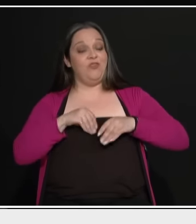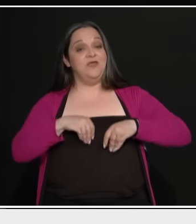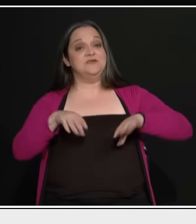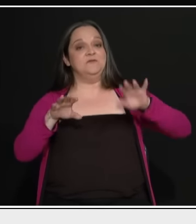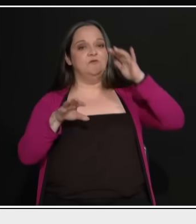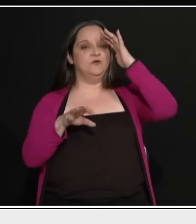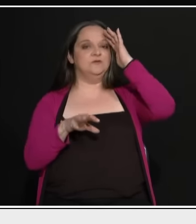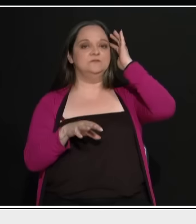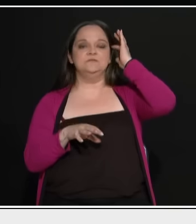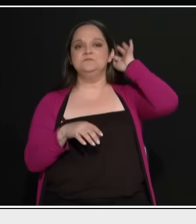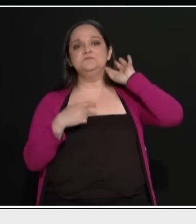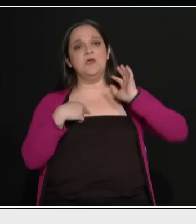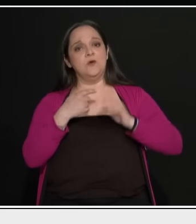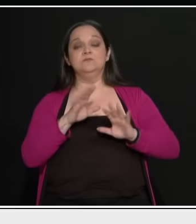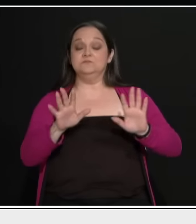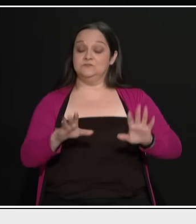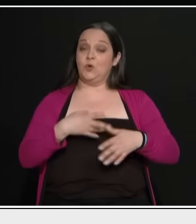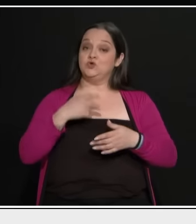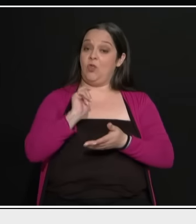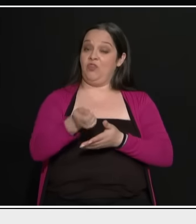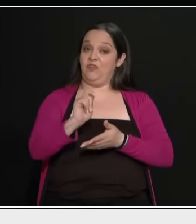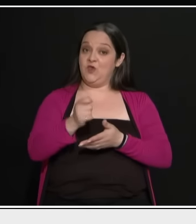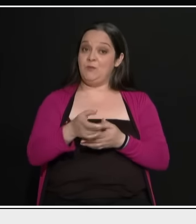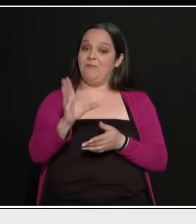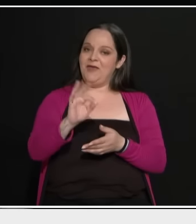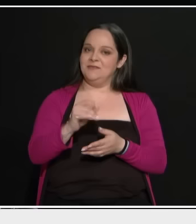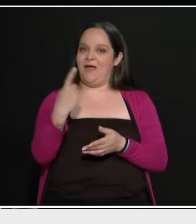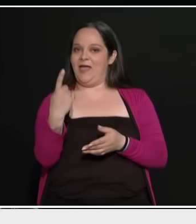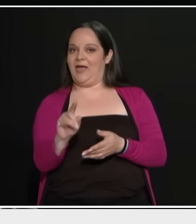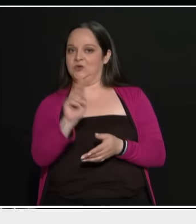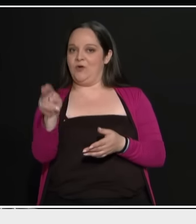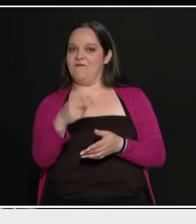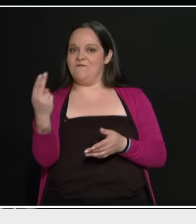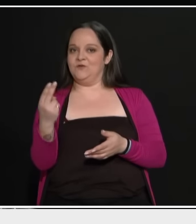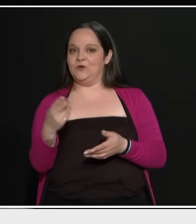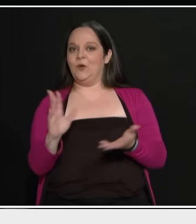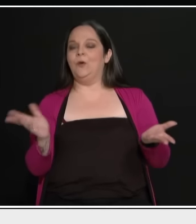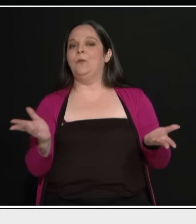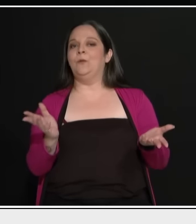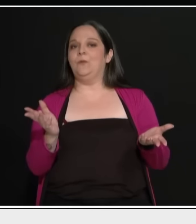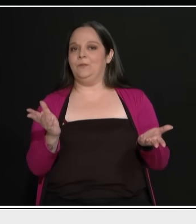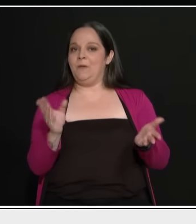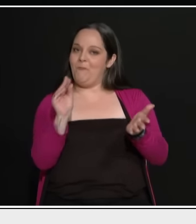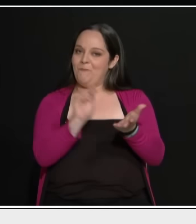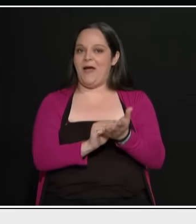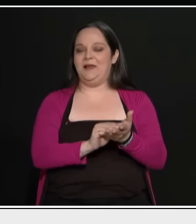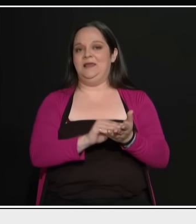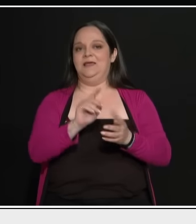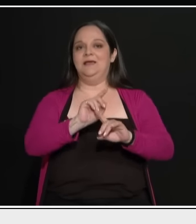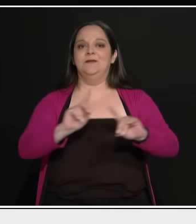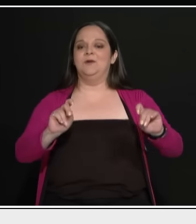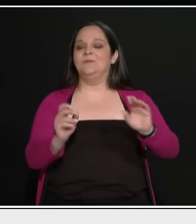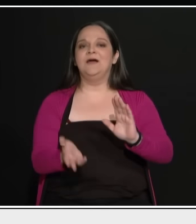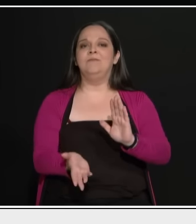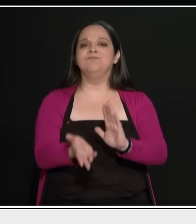όσο δίνουμε 50 ευρώ, 100 στον εργαζόμενο, δεν βγαίνει. Έρχεται ο πληθωρισμός και τον τρώει. Πρέπει